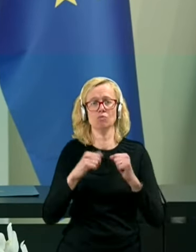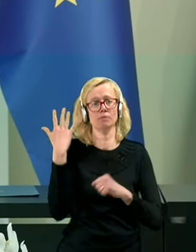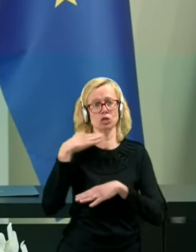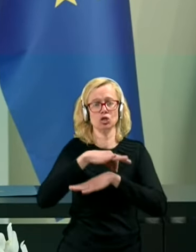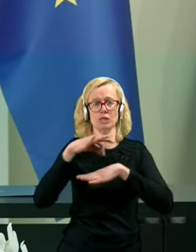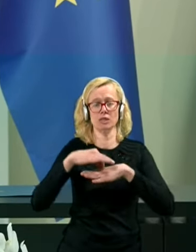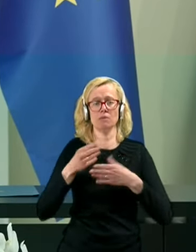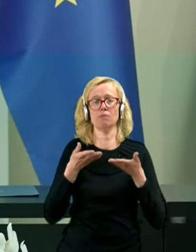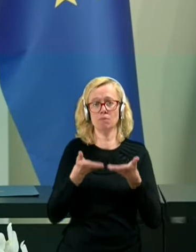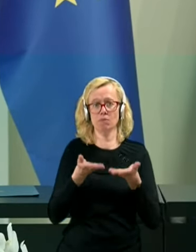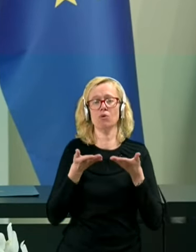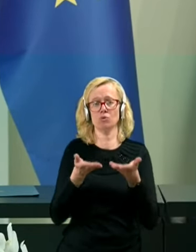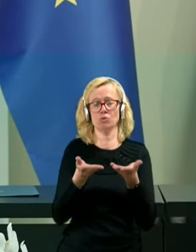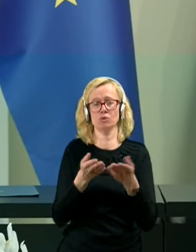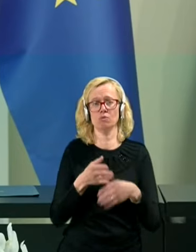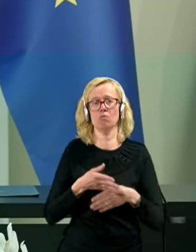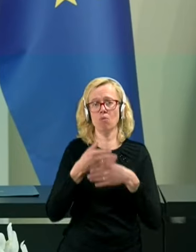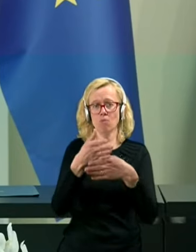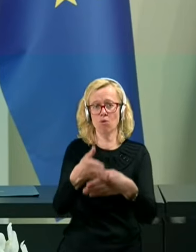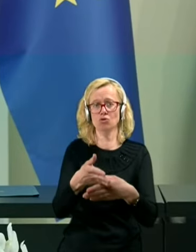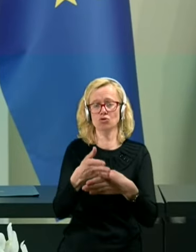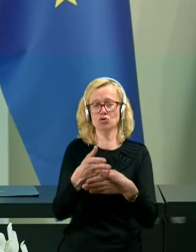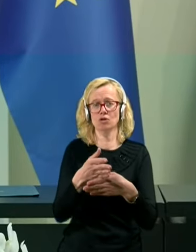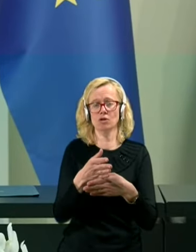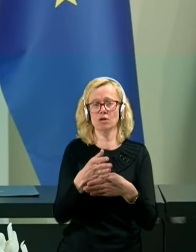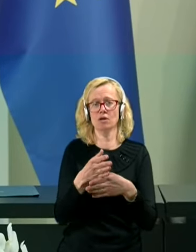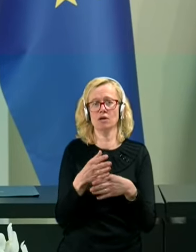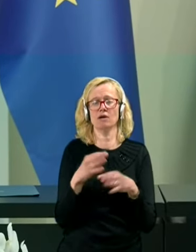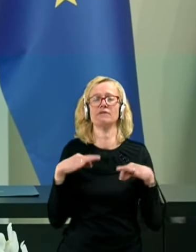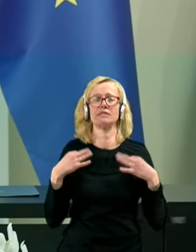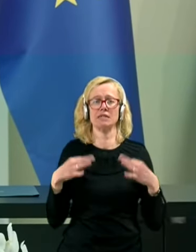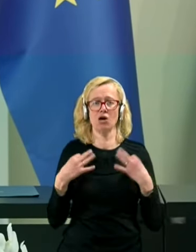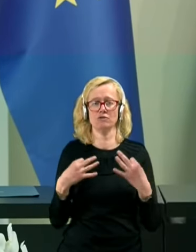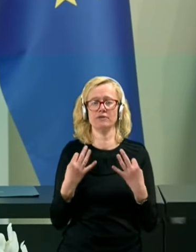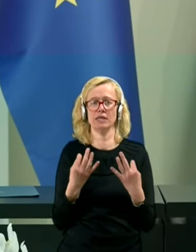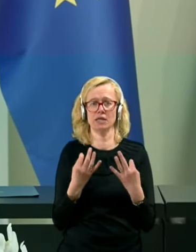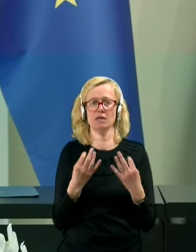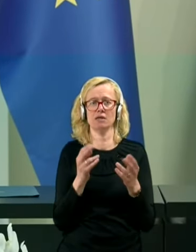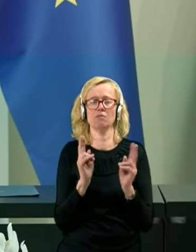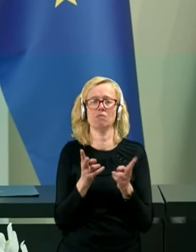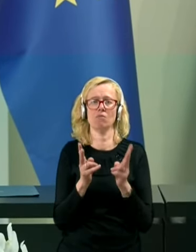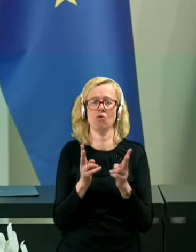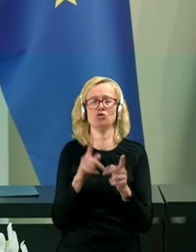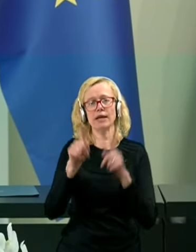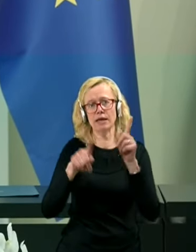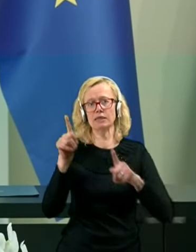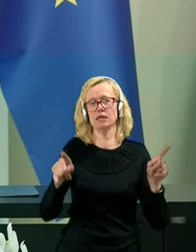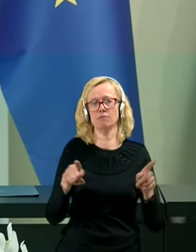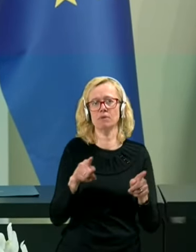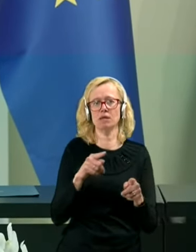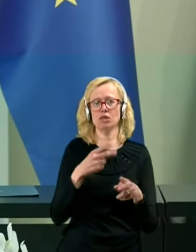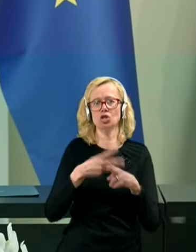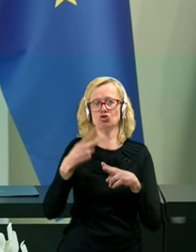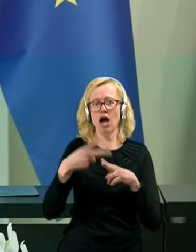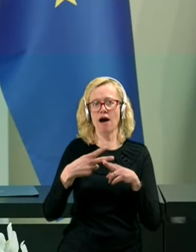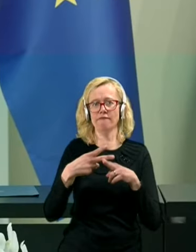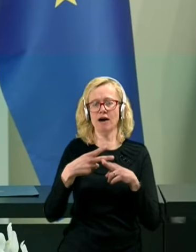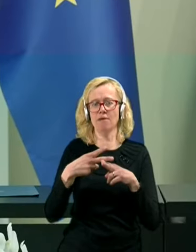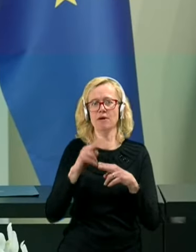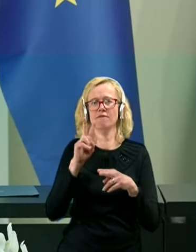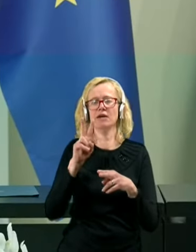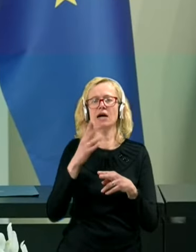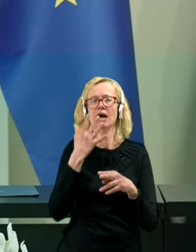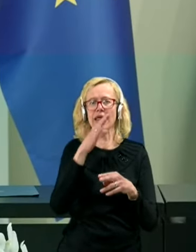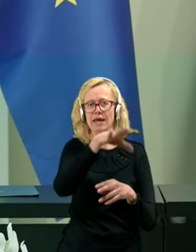ponuditi pomoč v zdravstvenih kapacitetah tudi nekaterim državam v regiji, ki